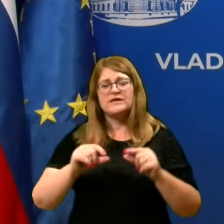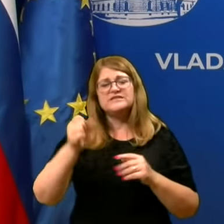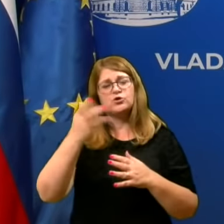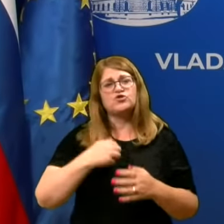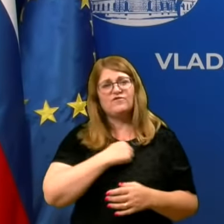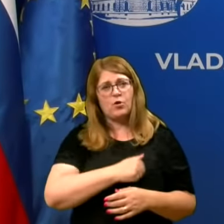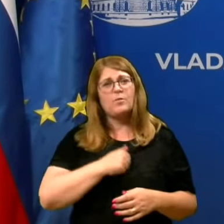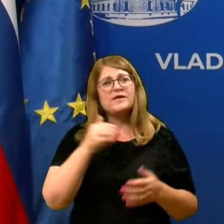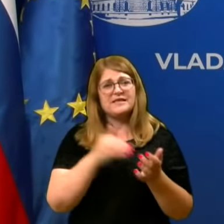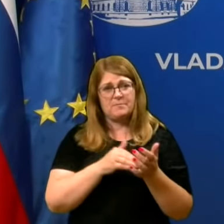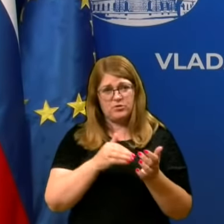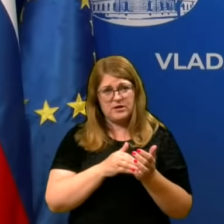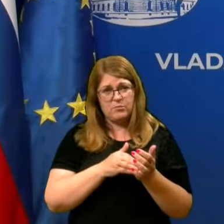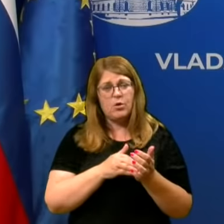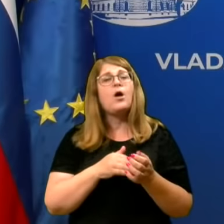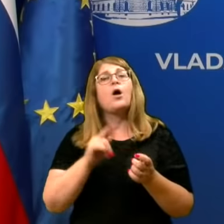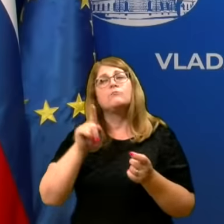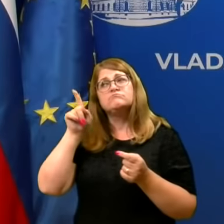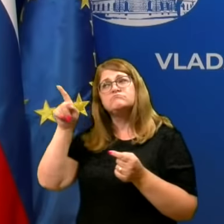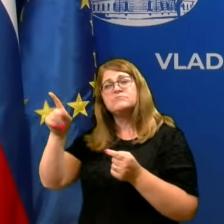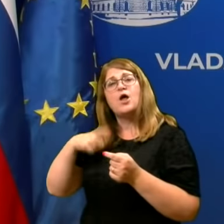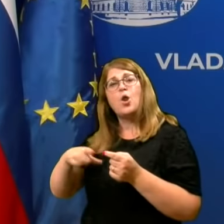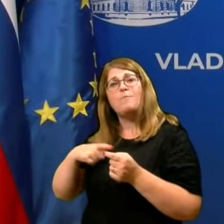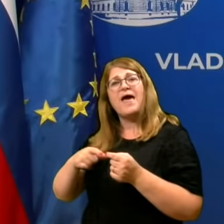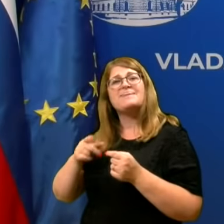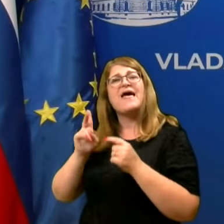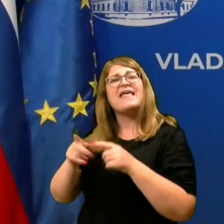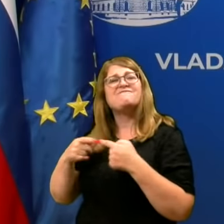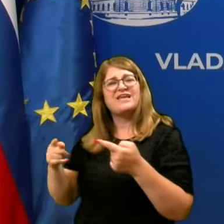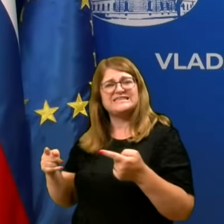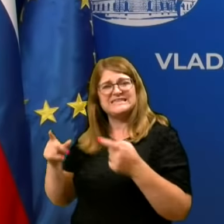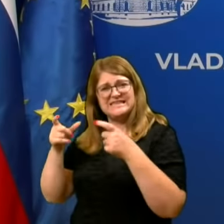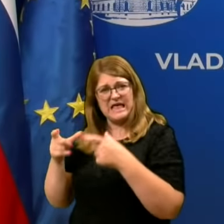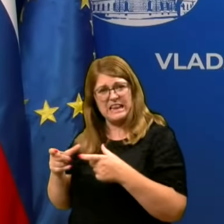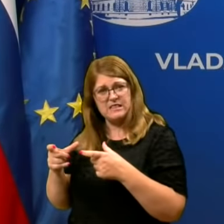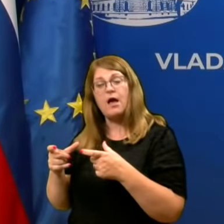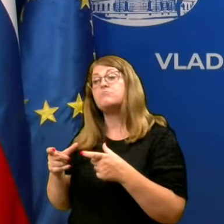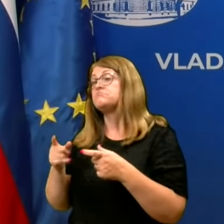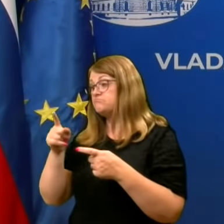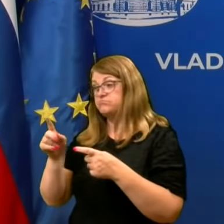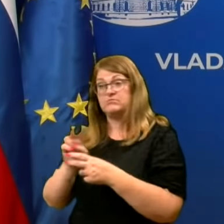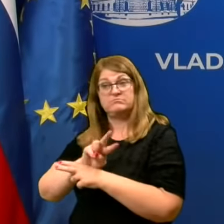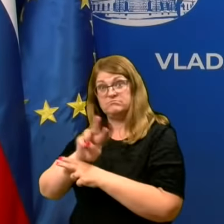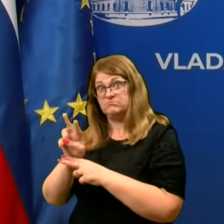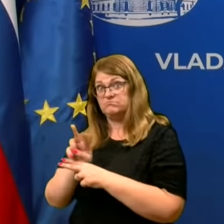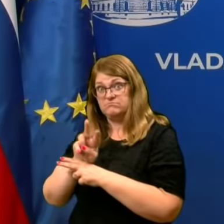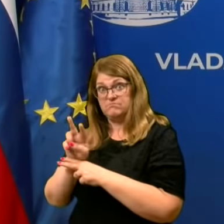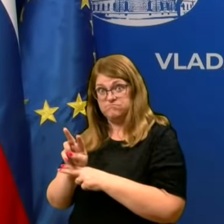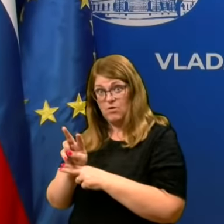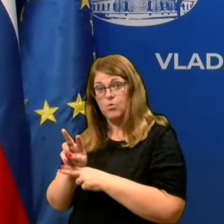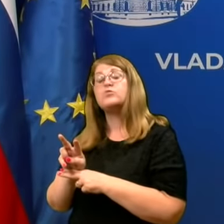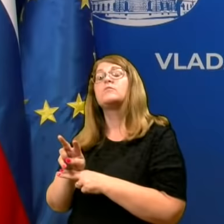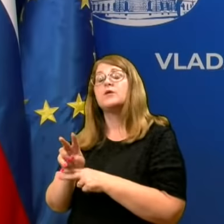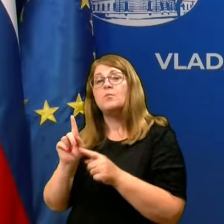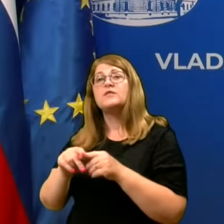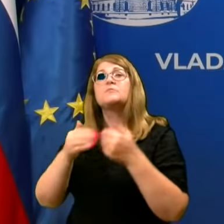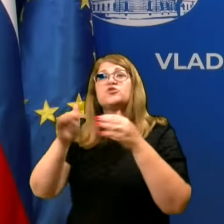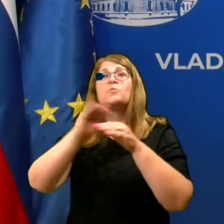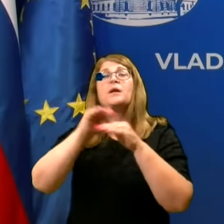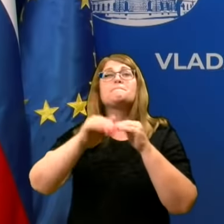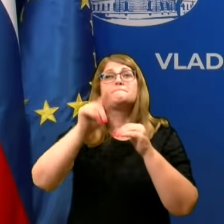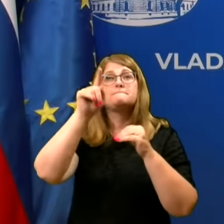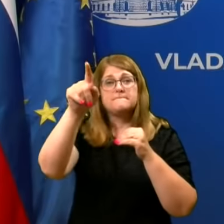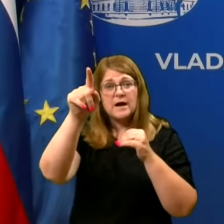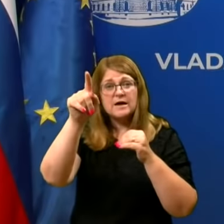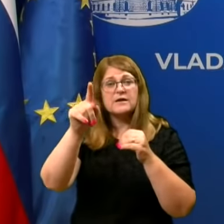ki potrebuje bolnišnice odprte infekcijska klinika. V neslednjem koraku, ko so v tem kapacitetu začnejo polnic, se odpira Maribor, v tem